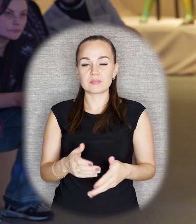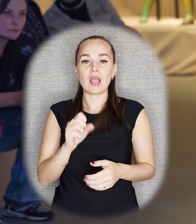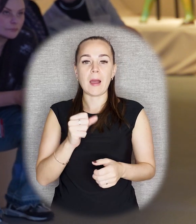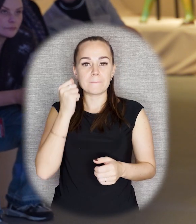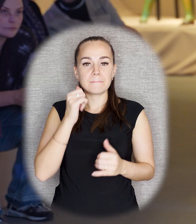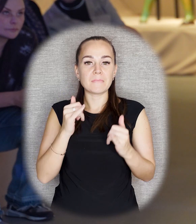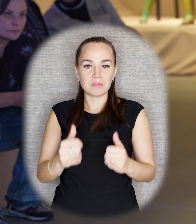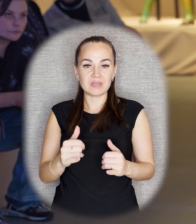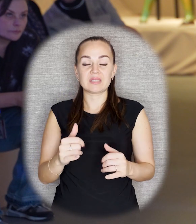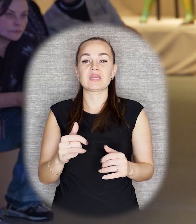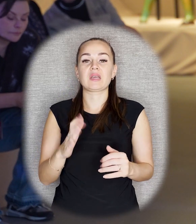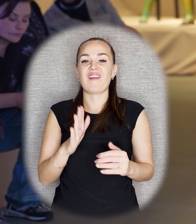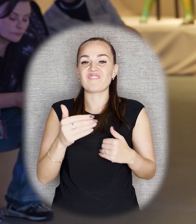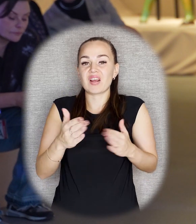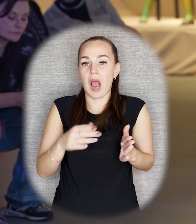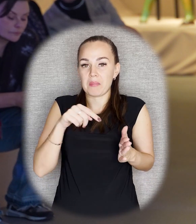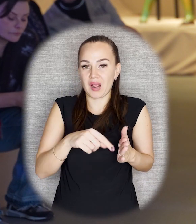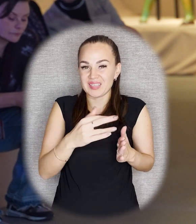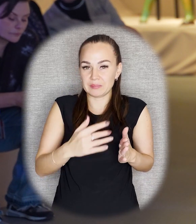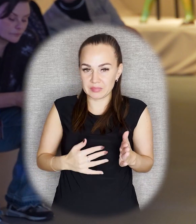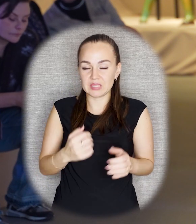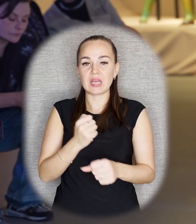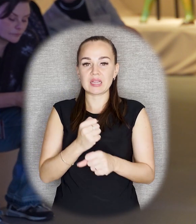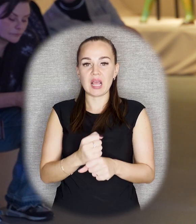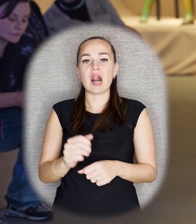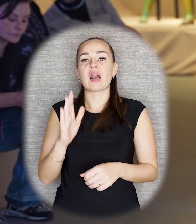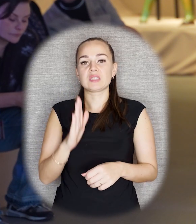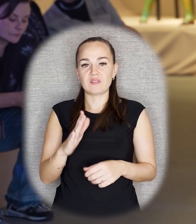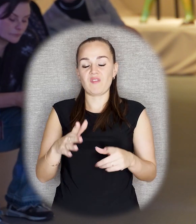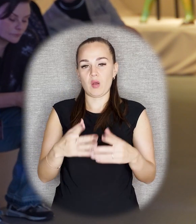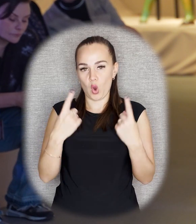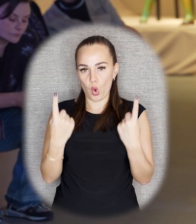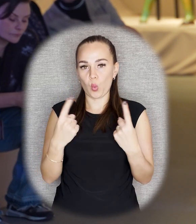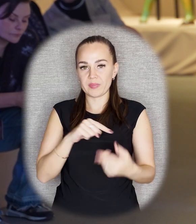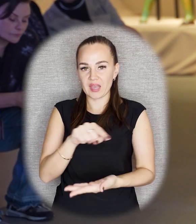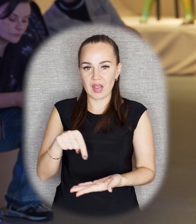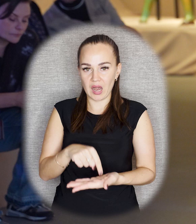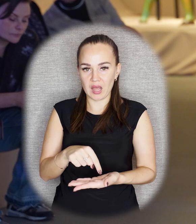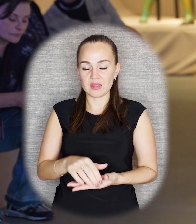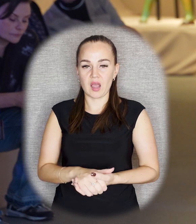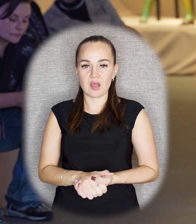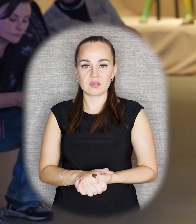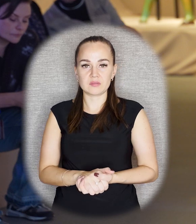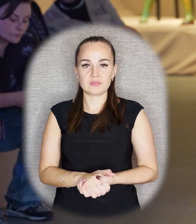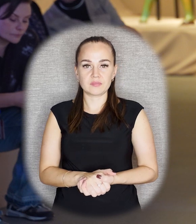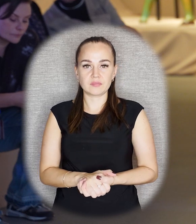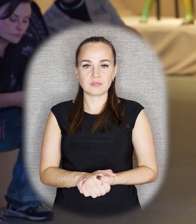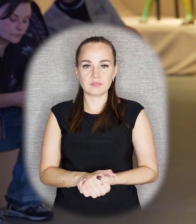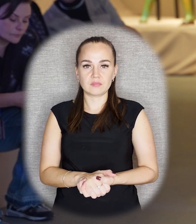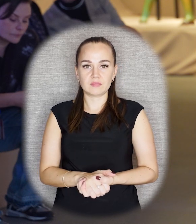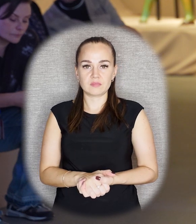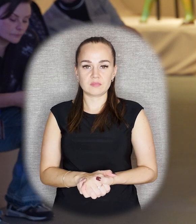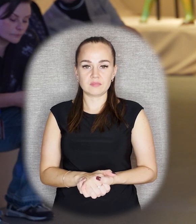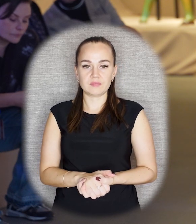создавались в крупных городах. Очень часто при этом можно встретить, опять же, в работах исследователей